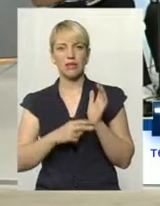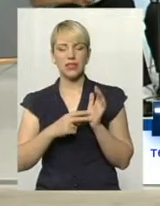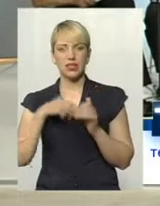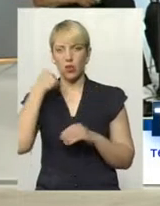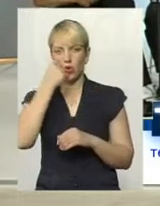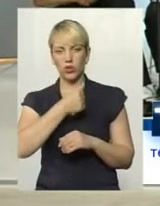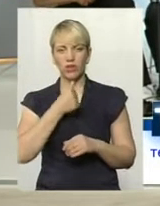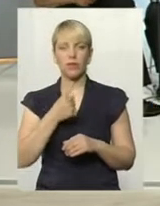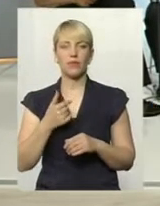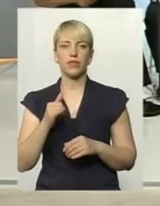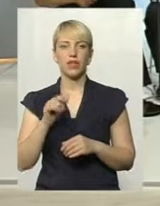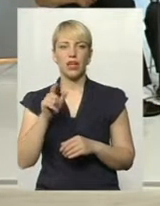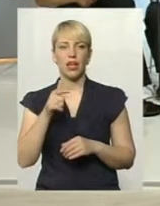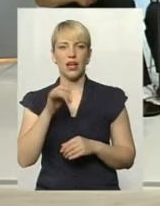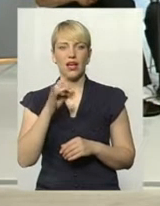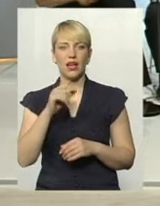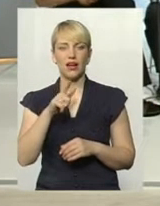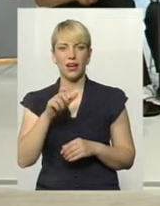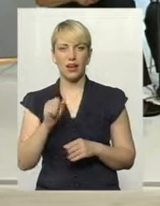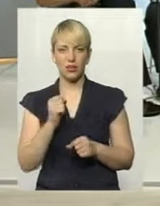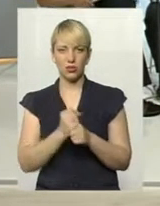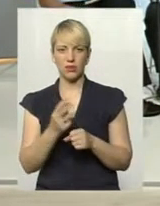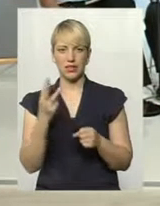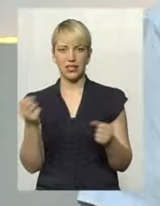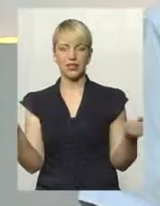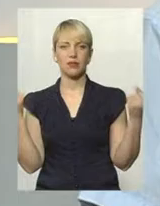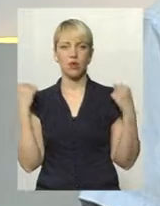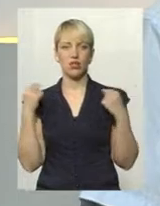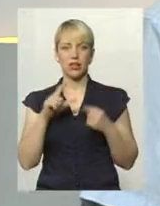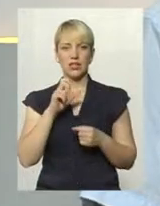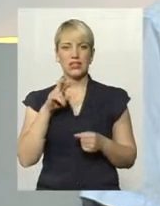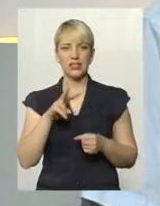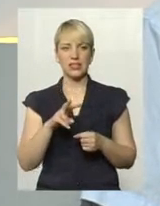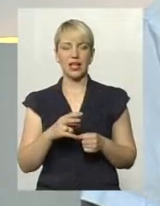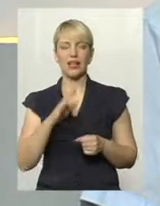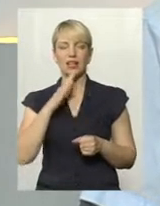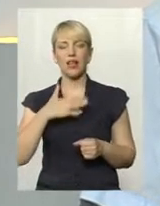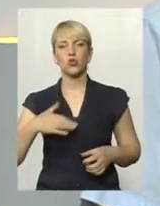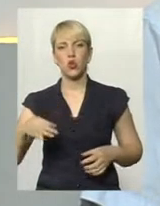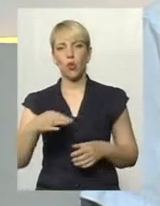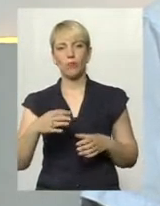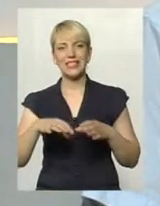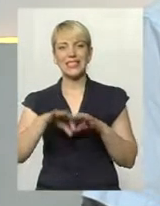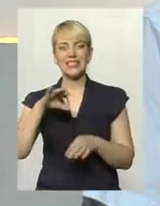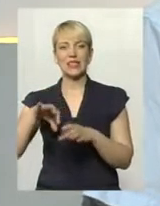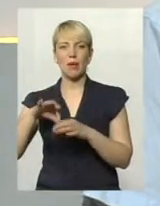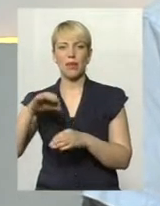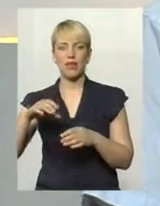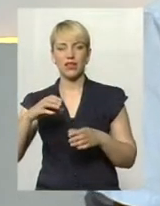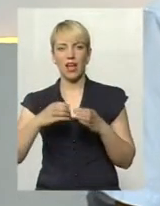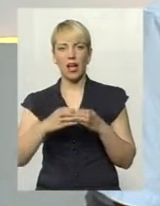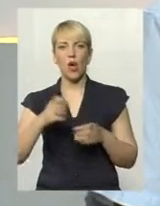людину Герега зробив три потужних спортзали в нашій області. І зараз збірна України фактично і